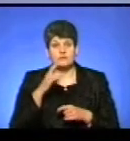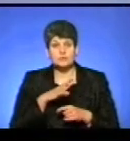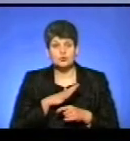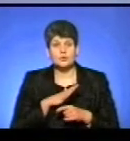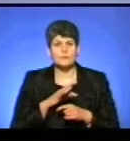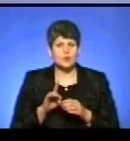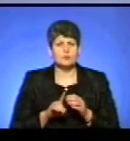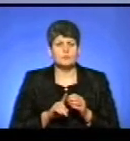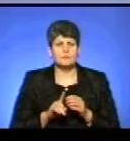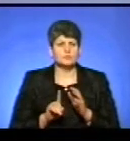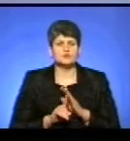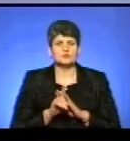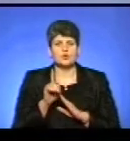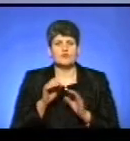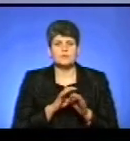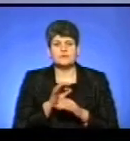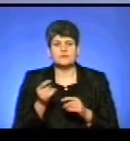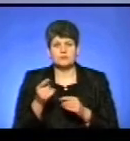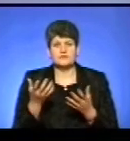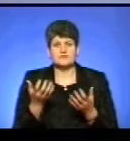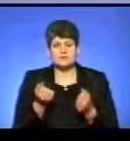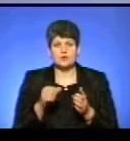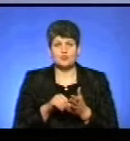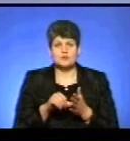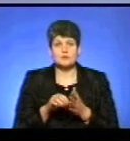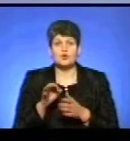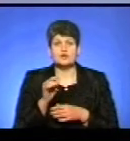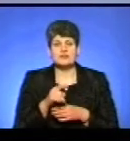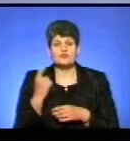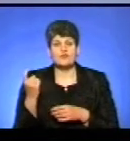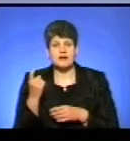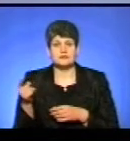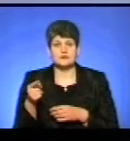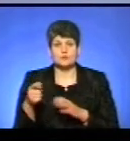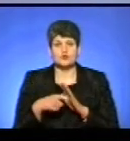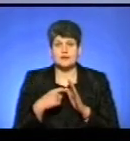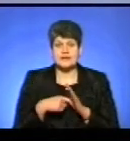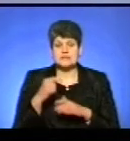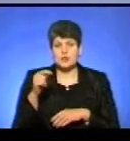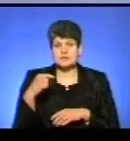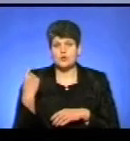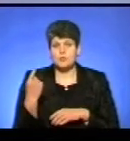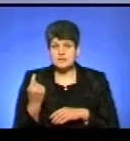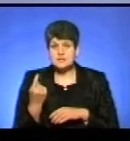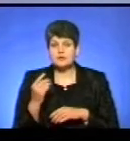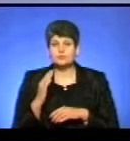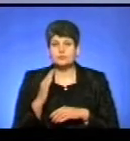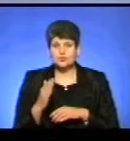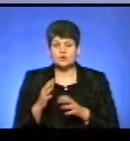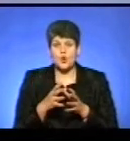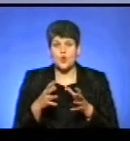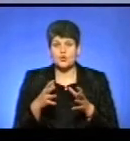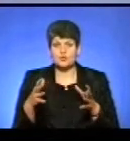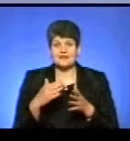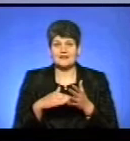пілотний проєкт, якому Тернопільщина візьме участь. Зокрема, йшлося про те, що у Харківській, Тернопільській, Донецькій та Луганській областях буде укроплення